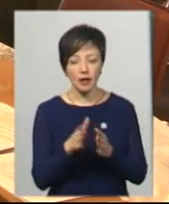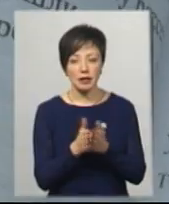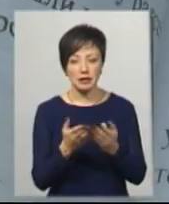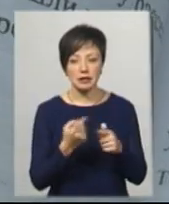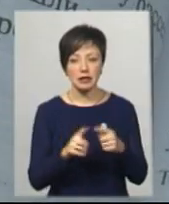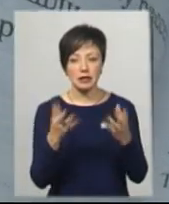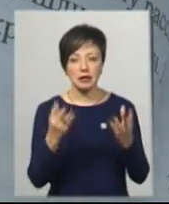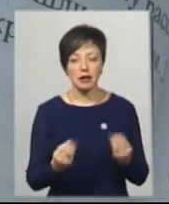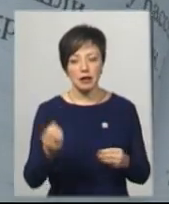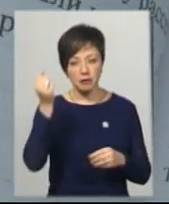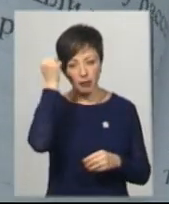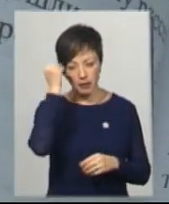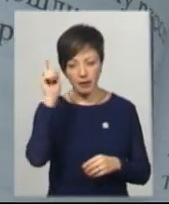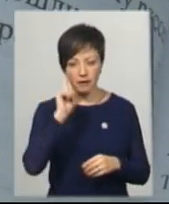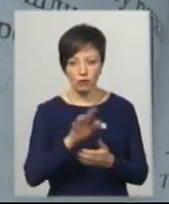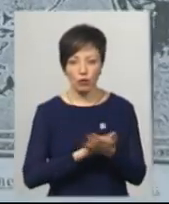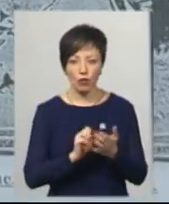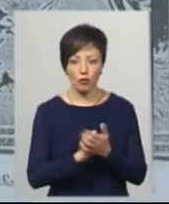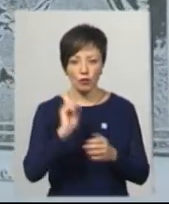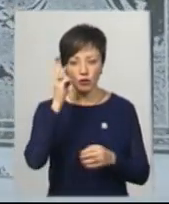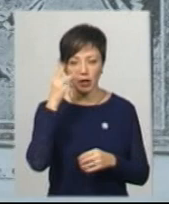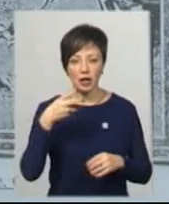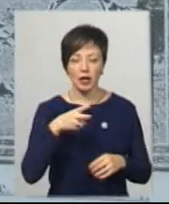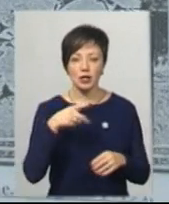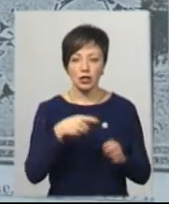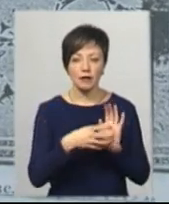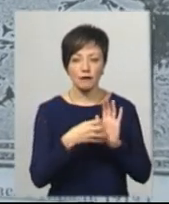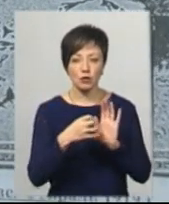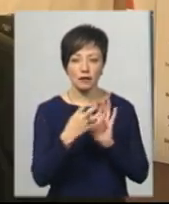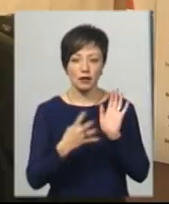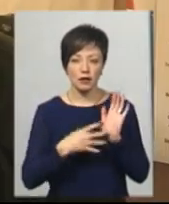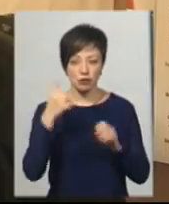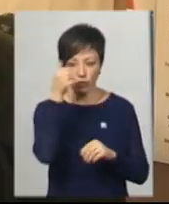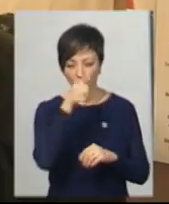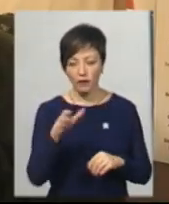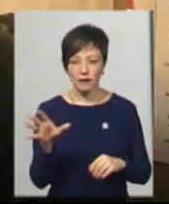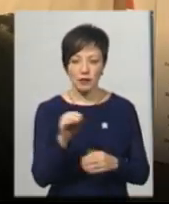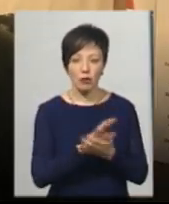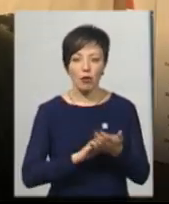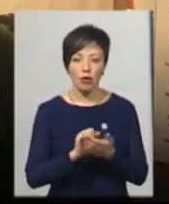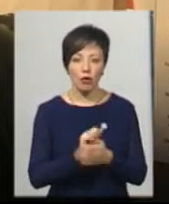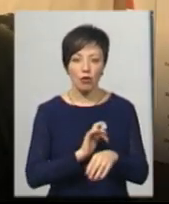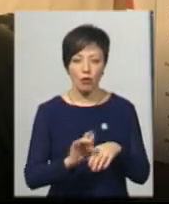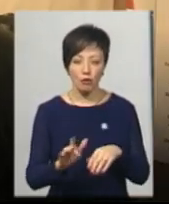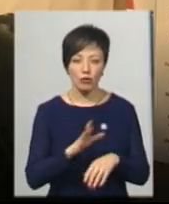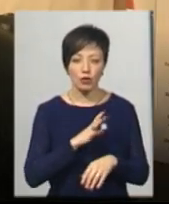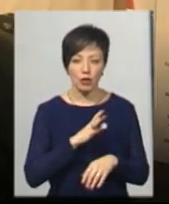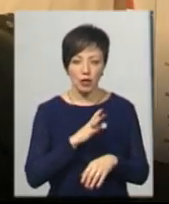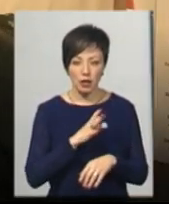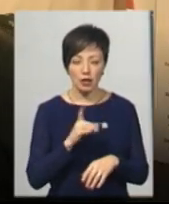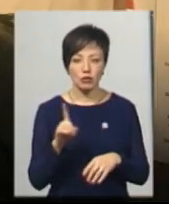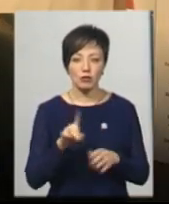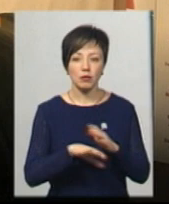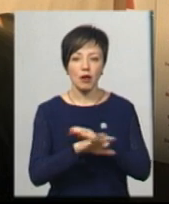– це дань пам'яті єврейському погрому Проскуров, який стався у лютому 1919 року. Всі погроми, вони практично були з метою